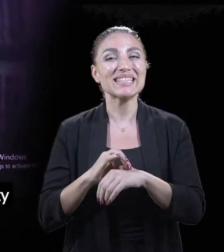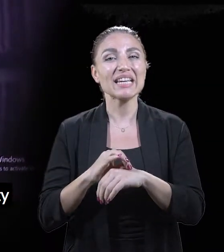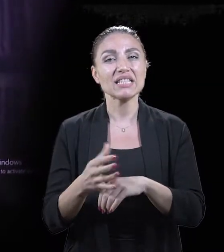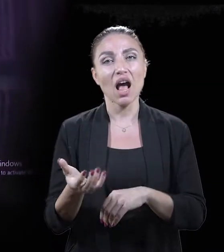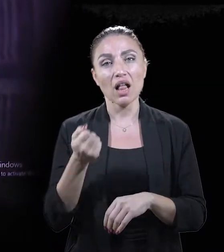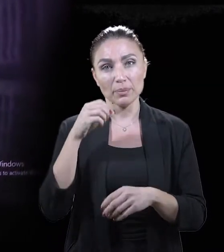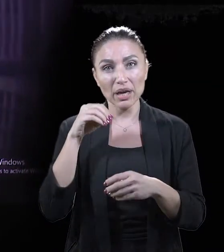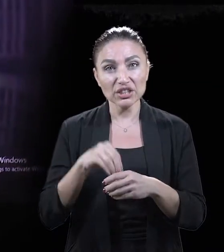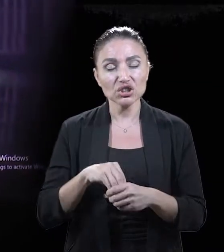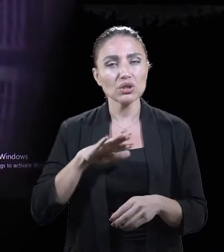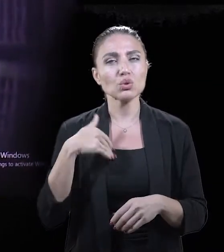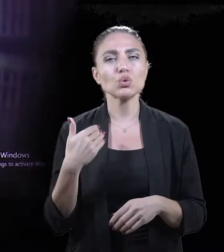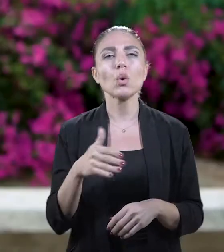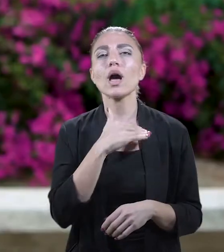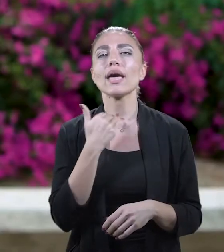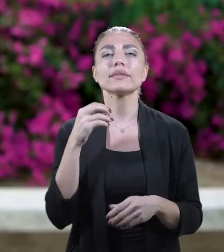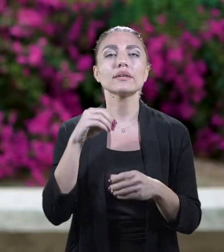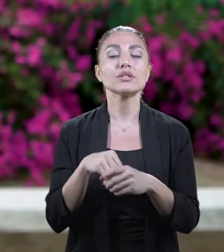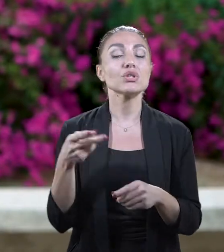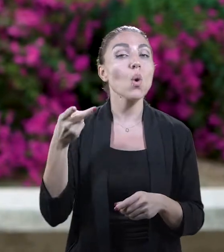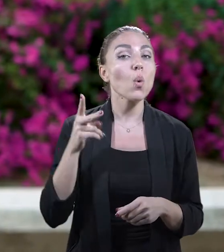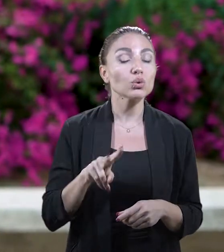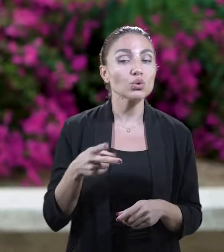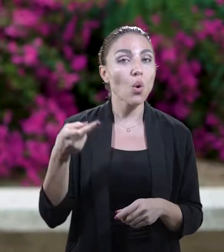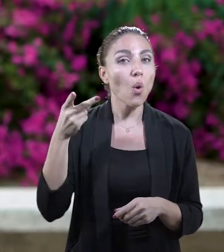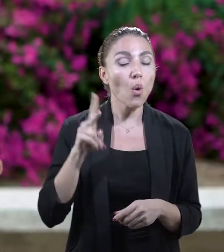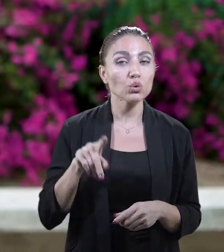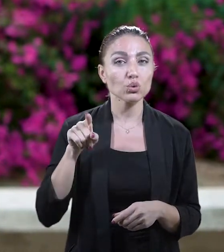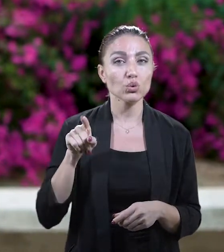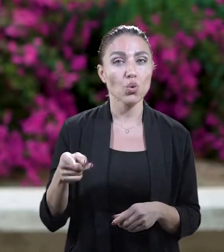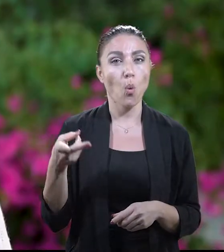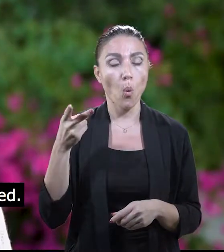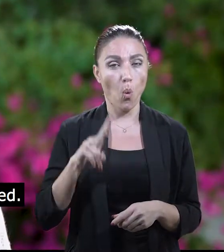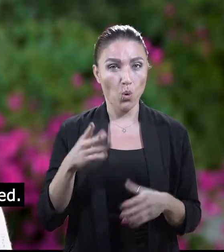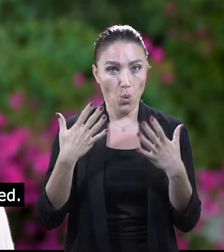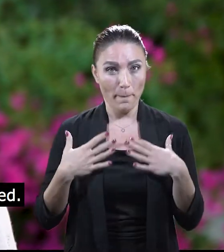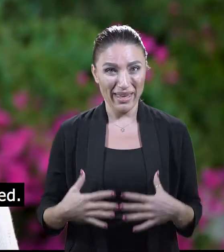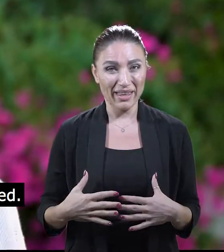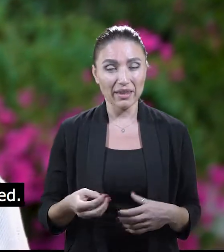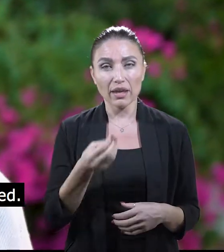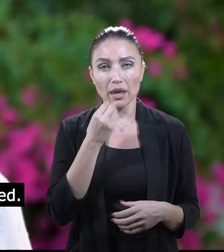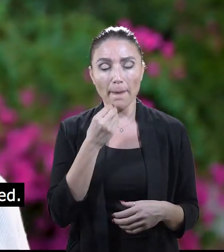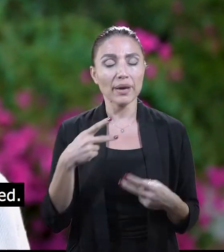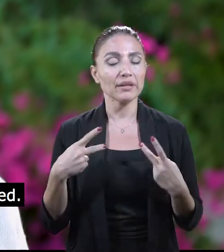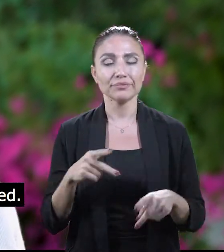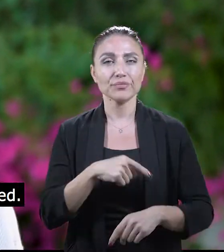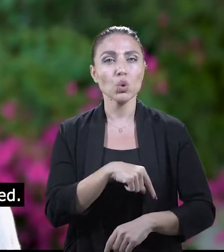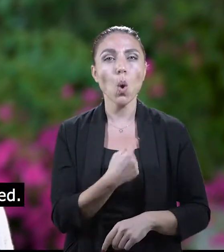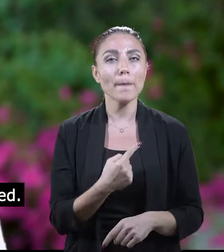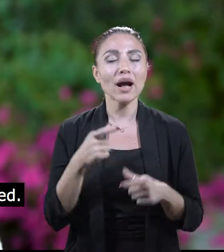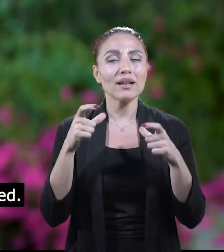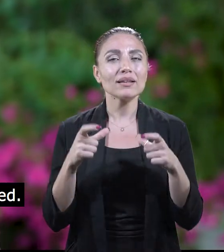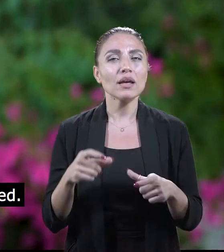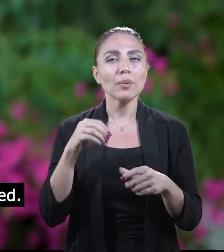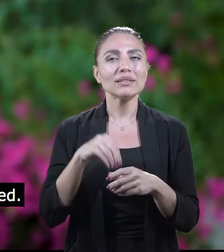yumurtasını, derisini elde etmek için. Ardından da eti için öldürüyor. Öldürdüğü o ölü bedenleri yemeği